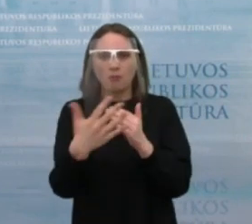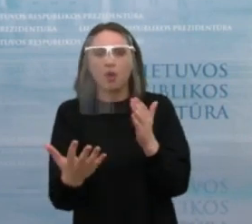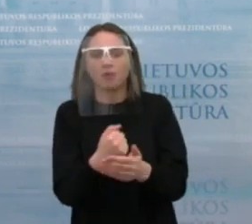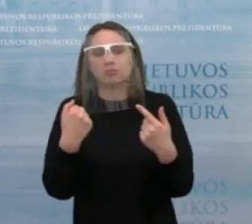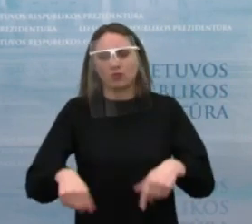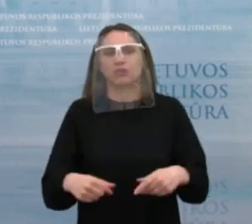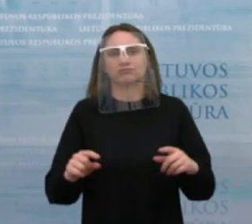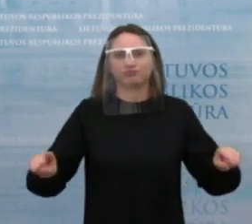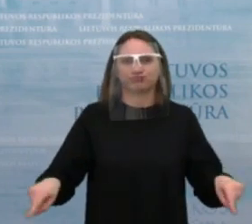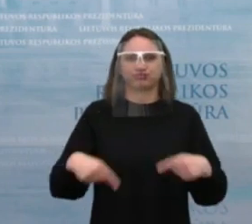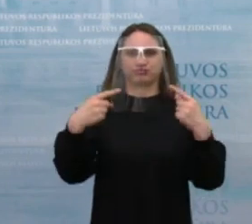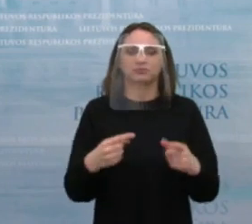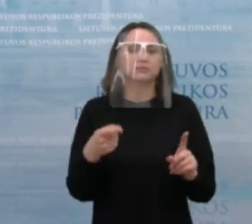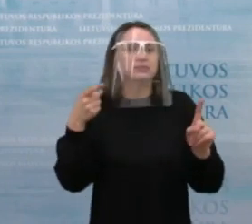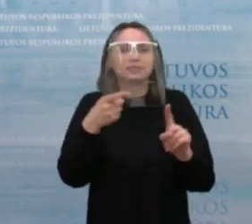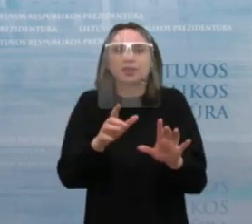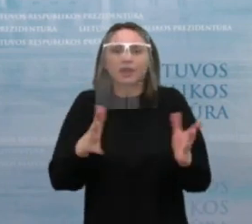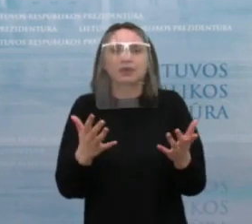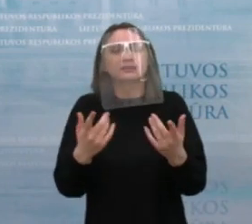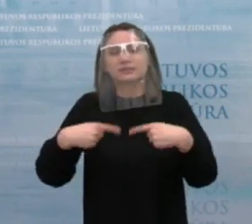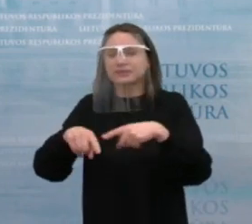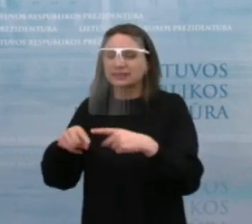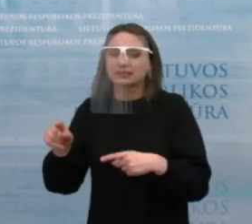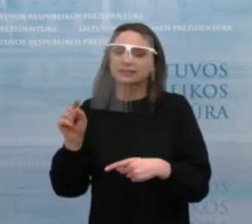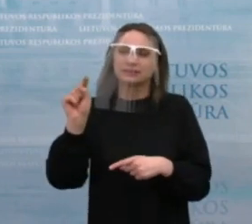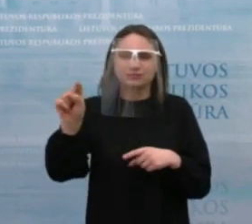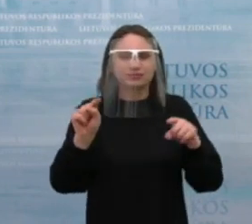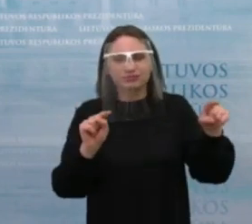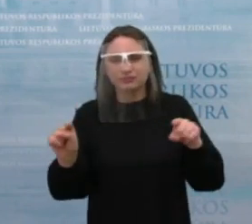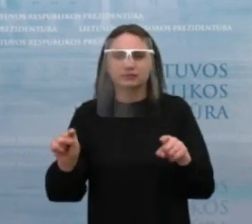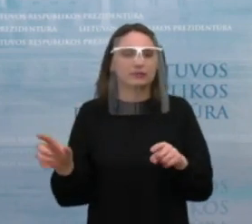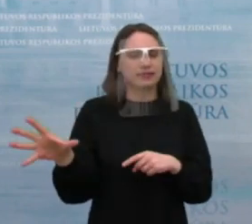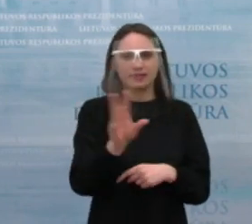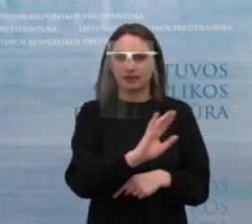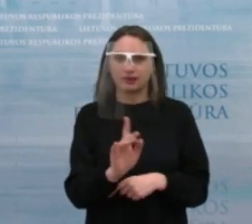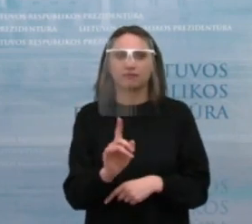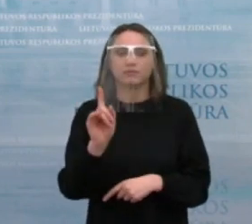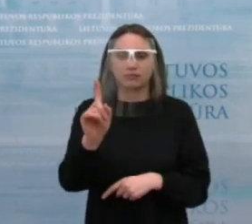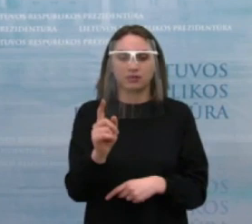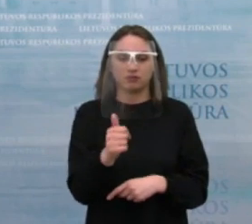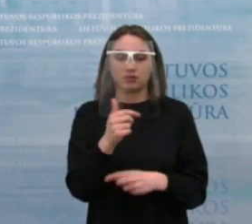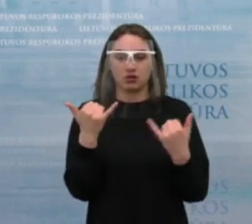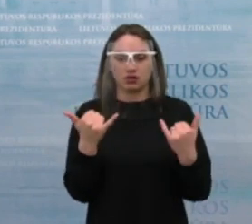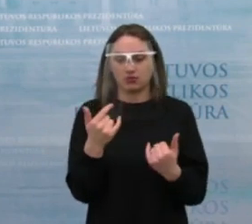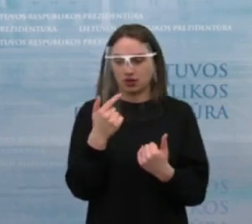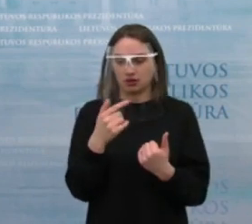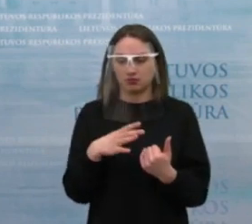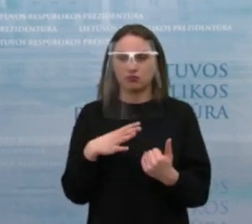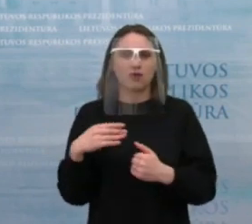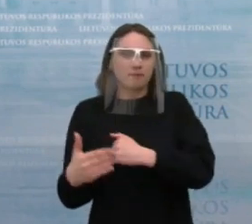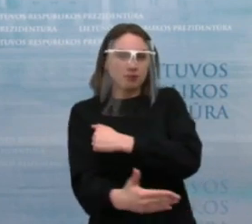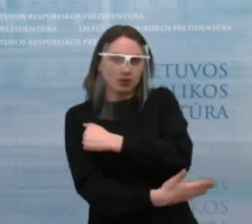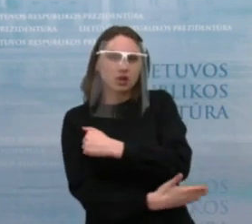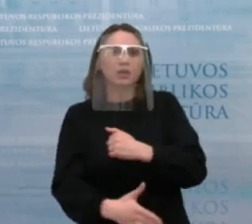atsigauti tam tikrus sektorius labiau, kurie labiausiai nukentėje yra. Ir dabar čia ta paskutinė priemonė, kuri yra